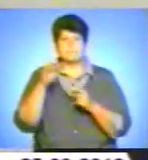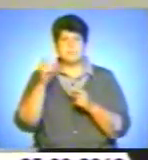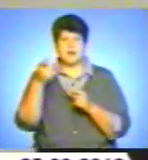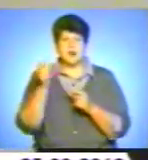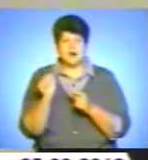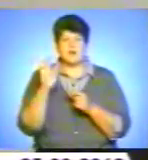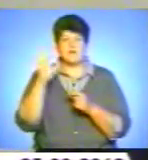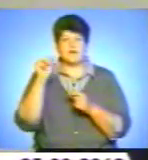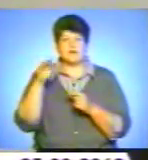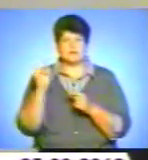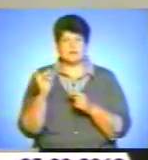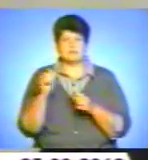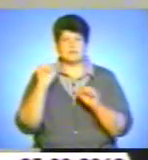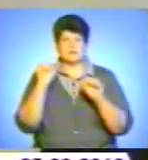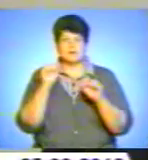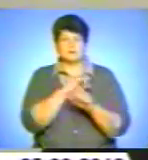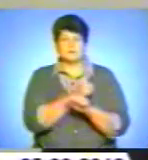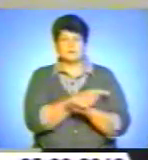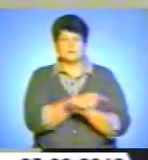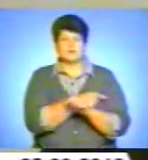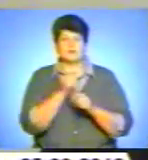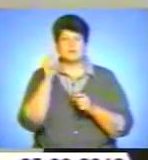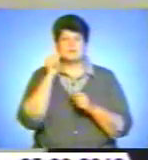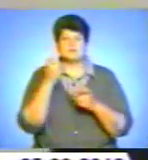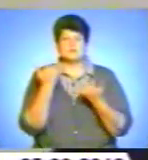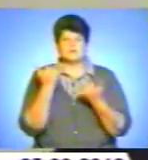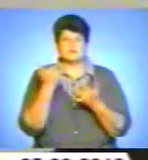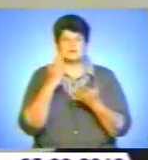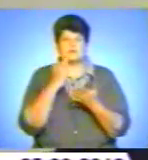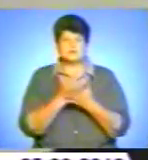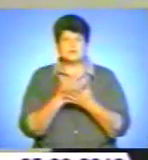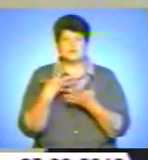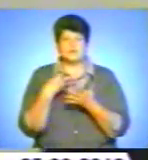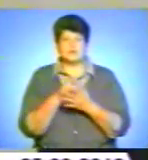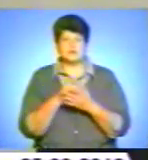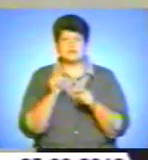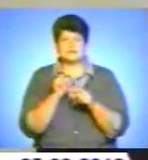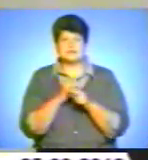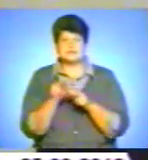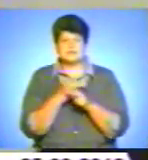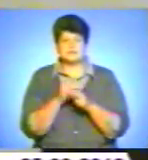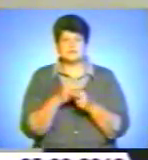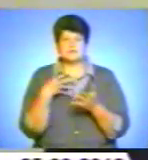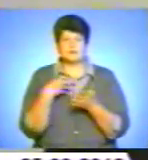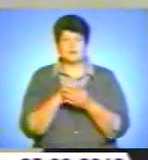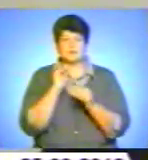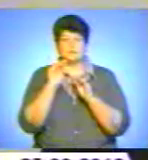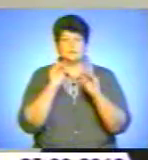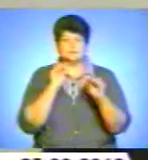генерирує. Открытие заводу в Україні, собственне производство, наличие собственного сервиса, наличие собственного монтажа,